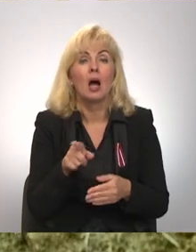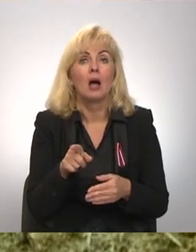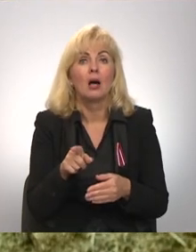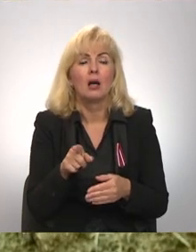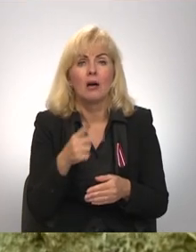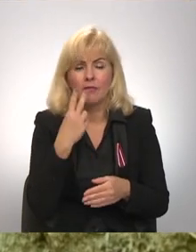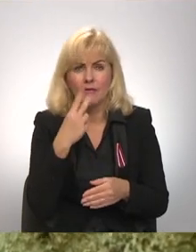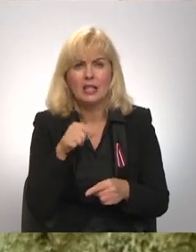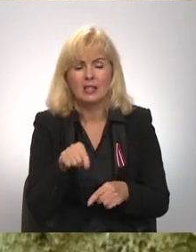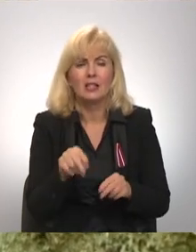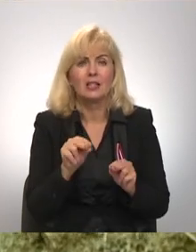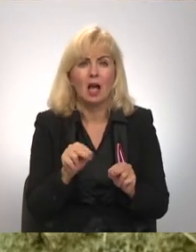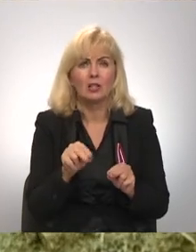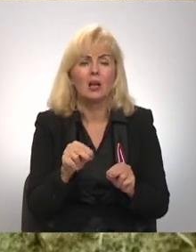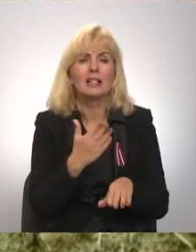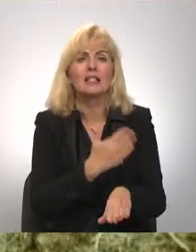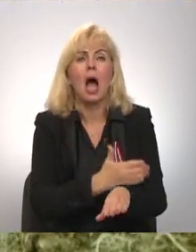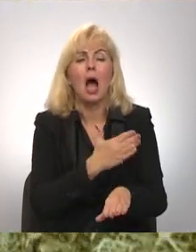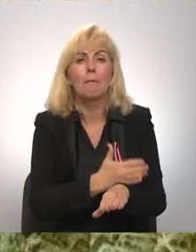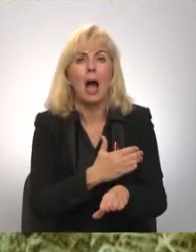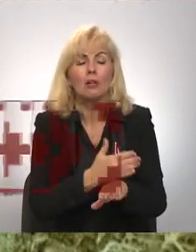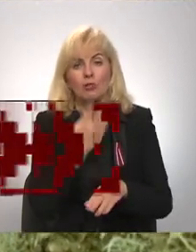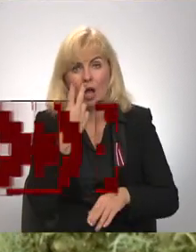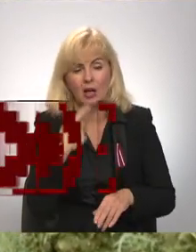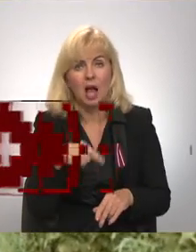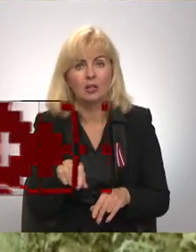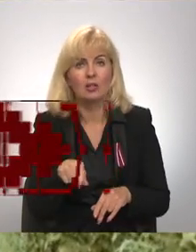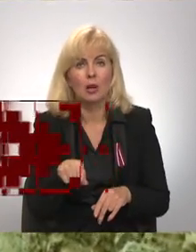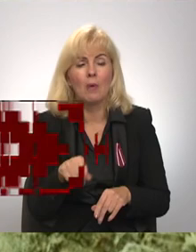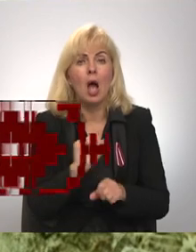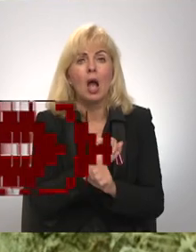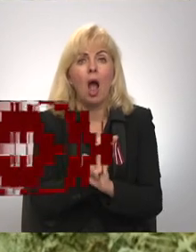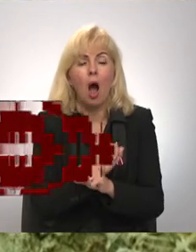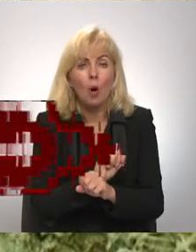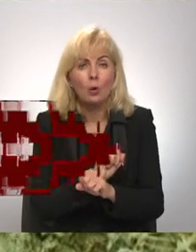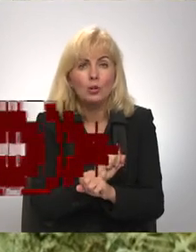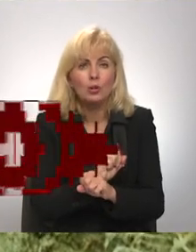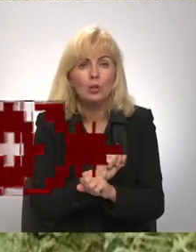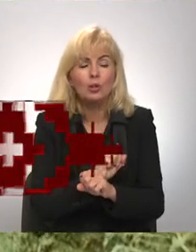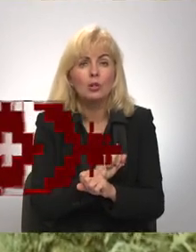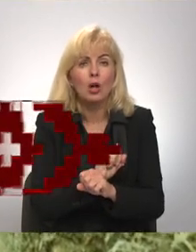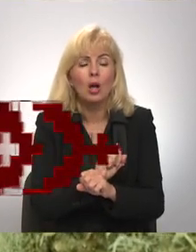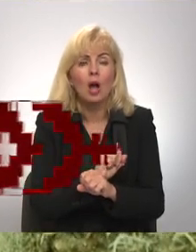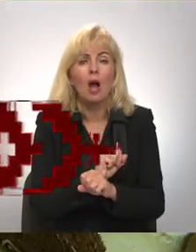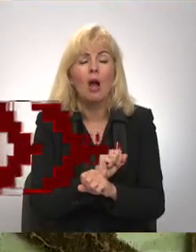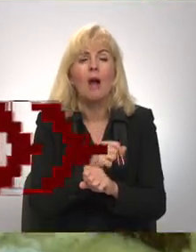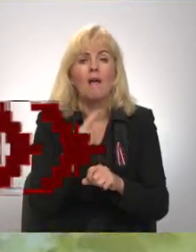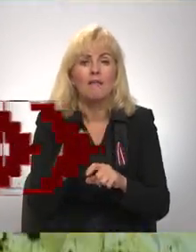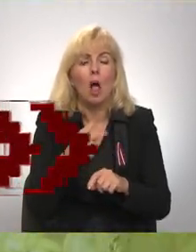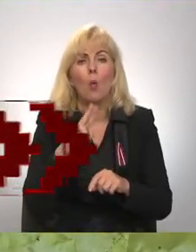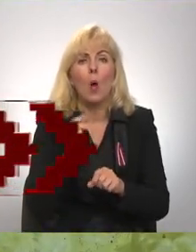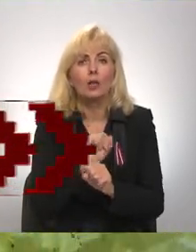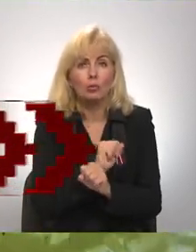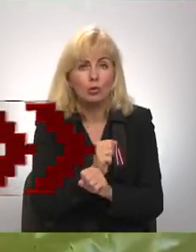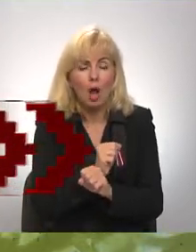āda, visticamā, ka tas ir zābaks. No viņa mēs redzam, ka nāk ārā kaustu ir otrs kājas detaļas. Šeit ir kaut